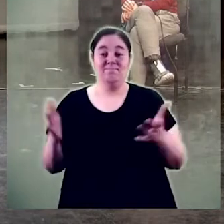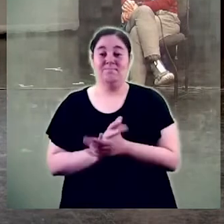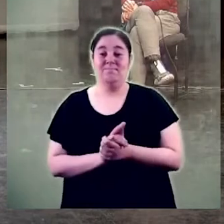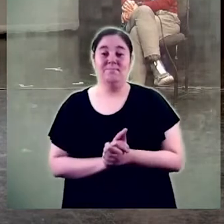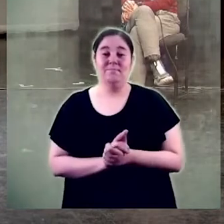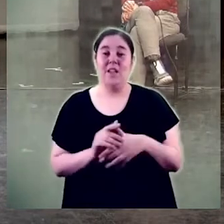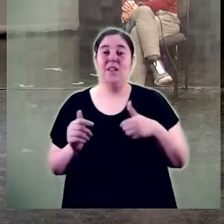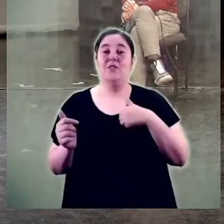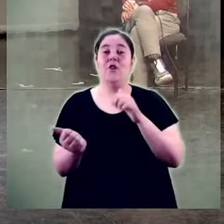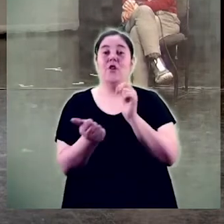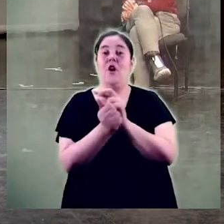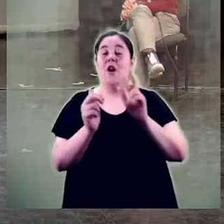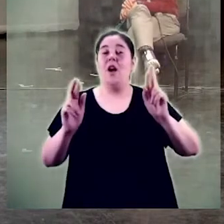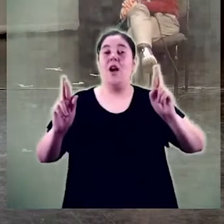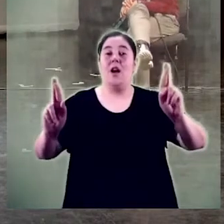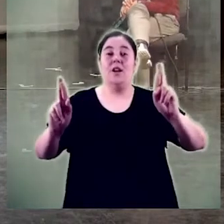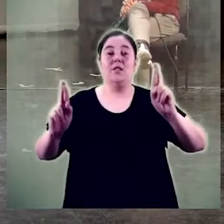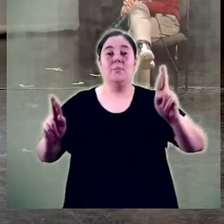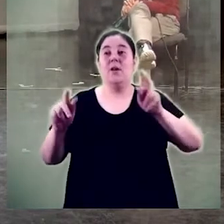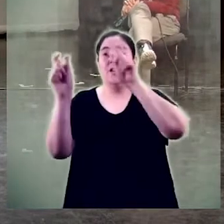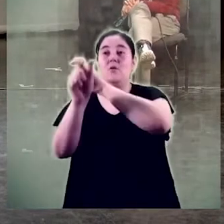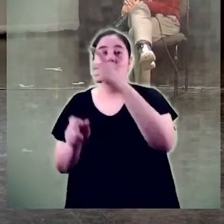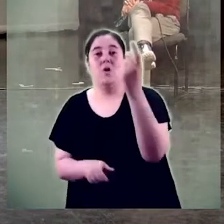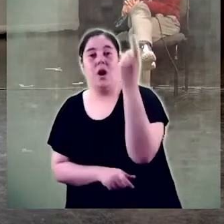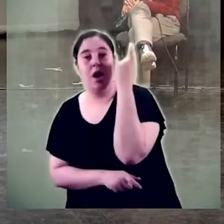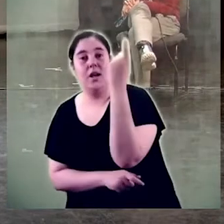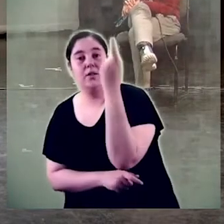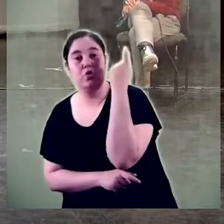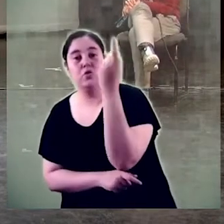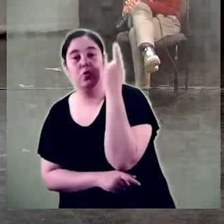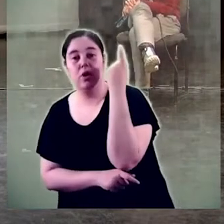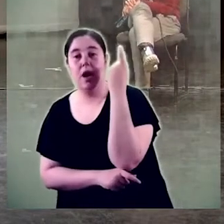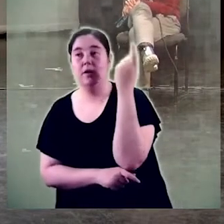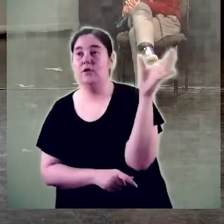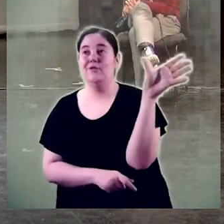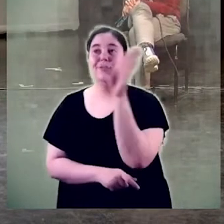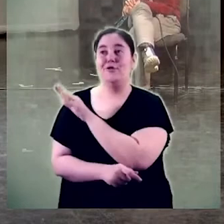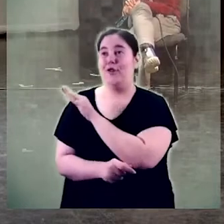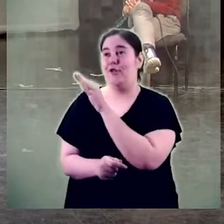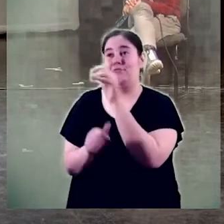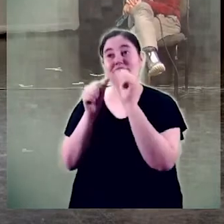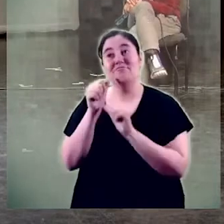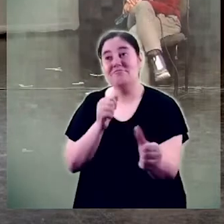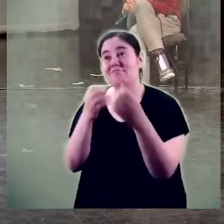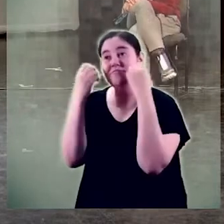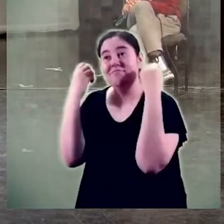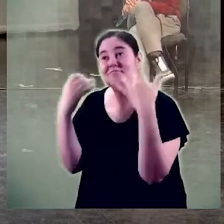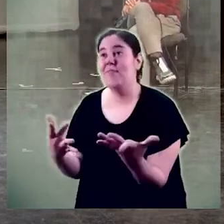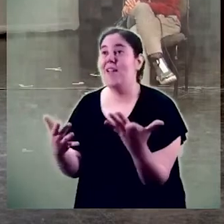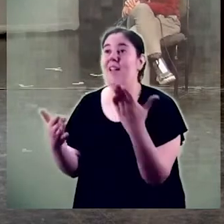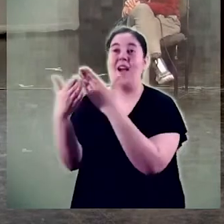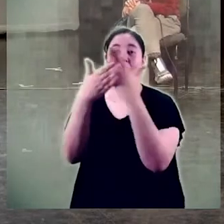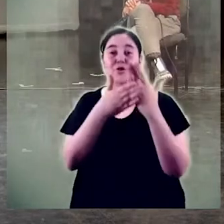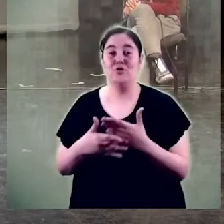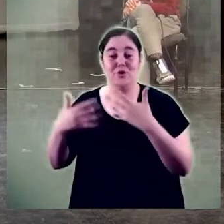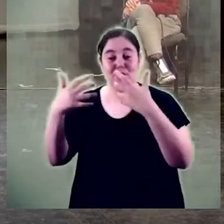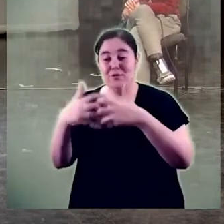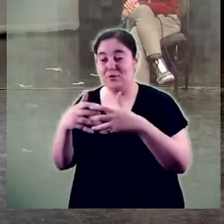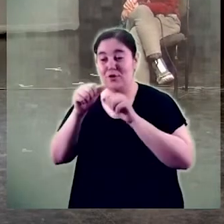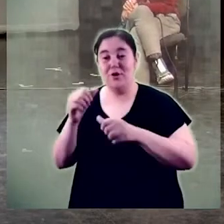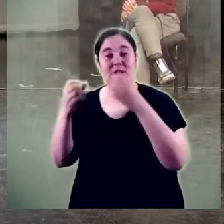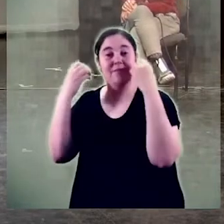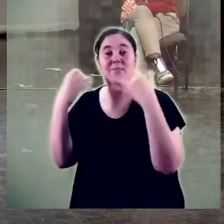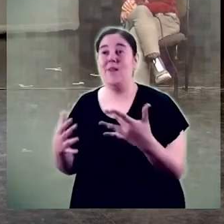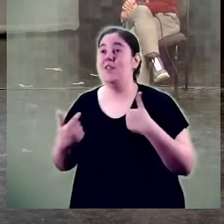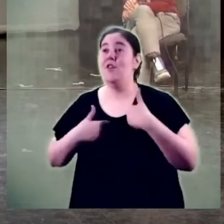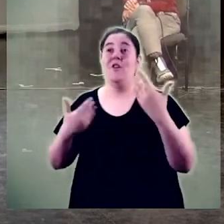espero que tots els estudiants que bueno que us vagi tot molt i molt bé i que els estudis funcionin bé i acomiadar i